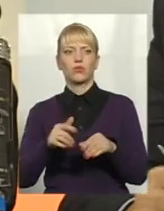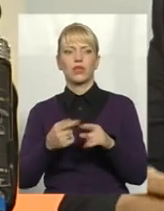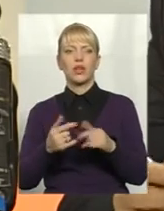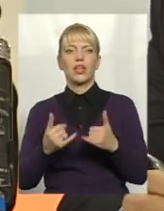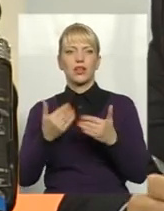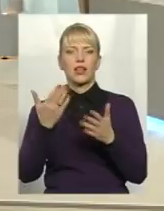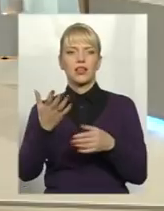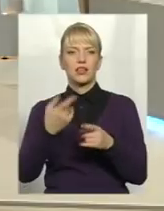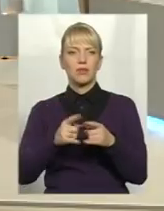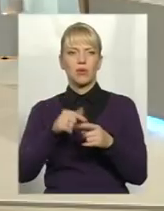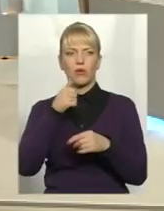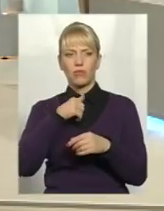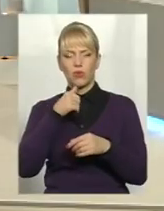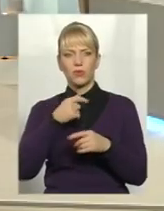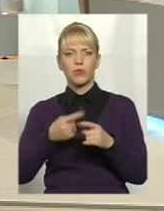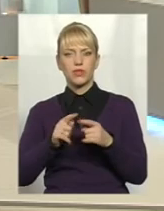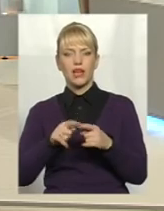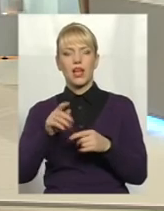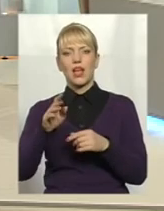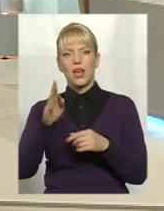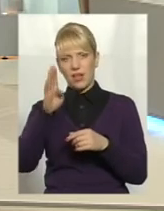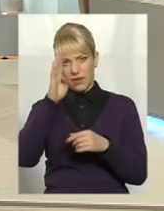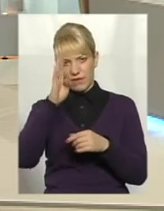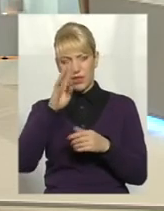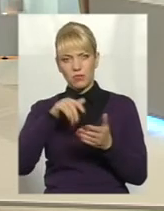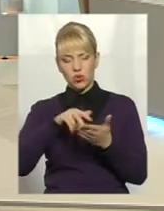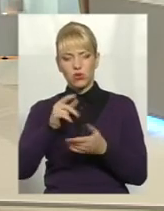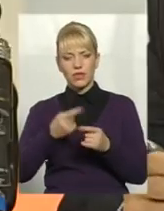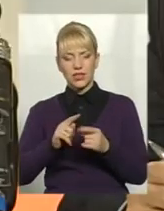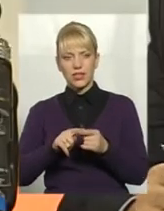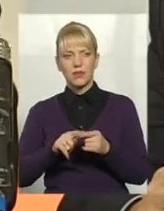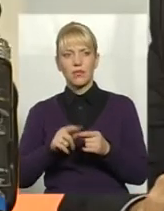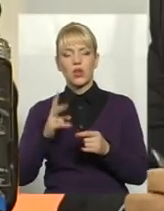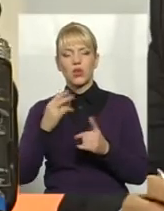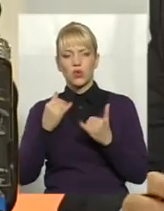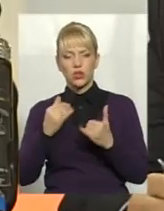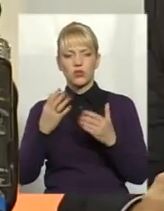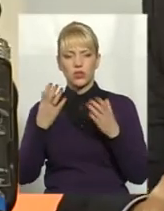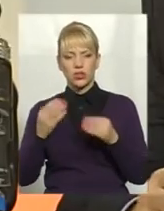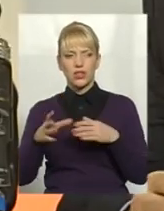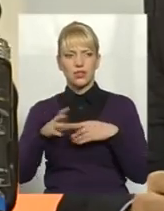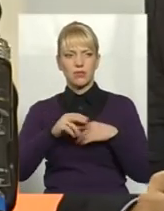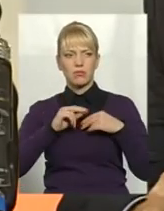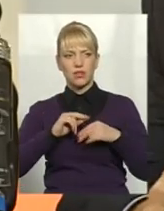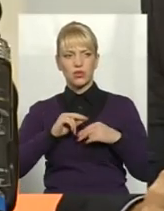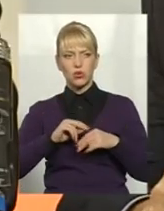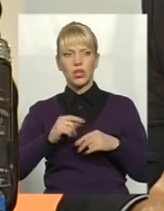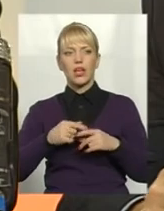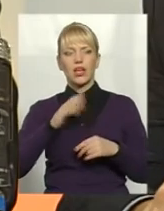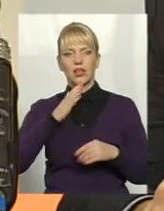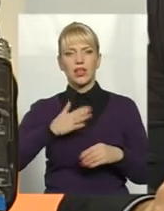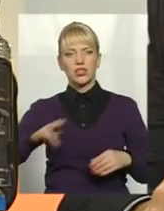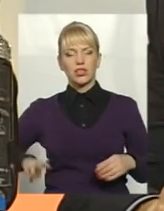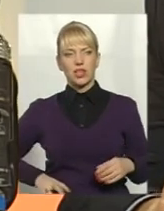опробуємо це, і він пішов на це, може він не задоволений чимось, але на сьогоднішній день з нами співпрацює. Якщо наш директор